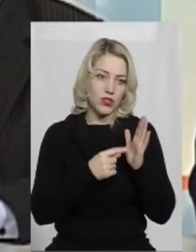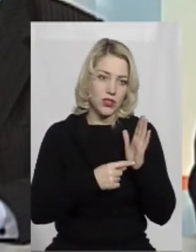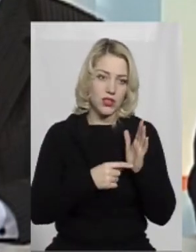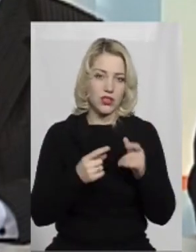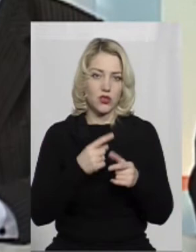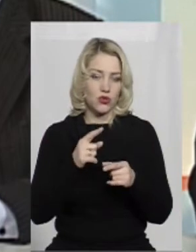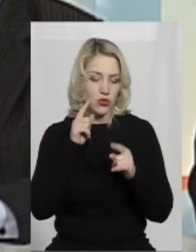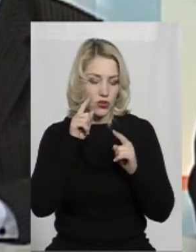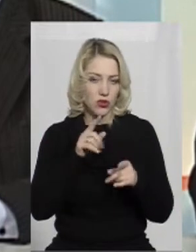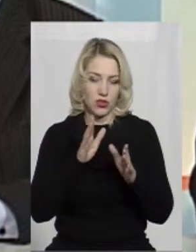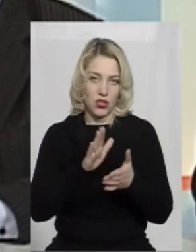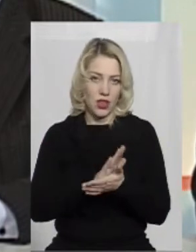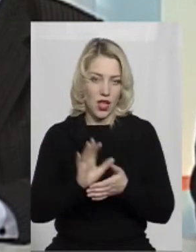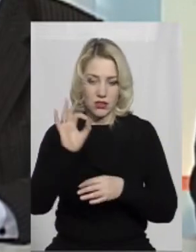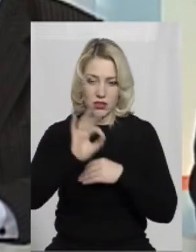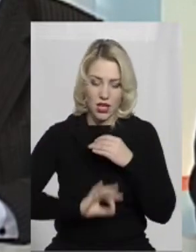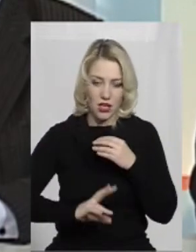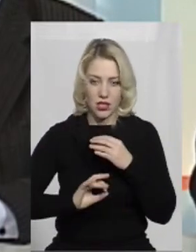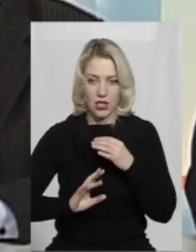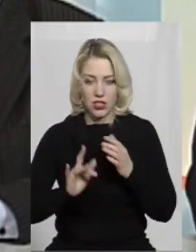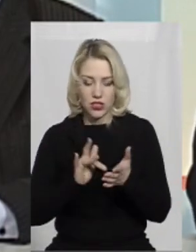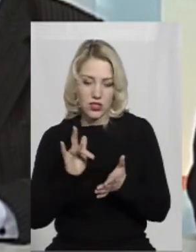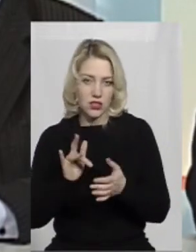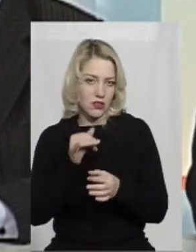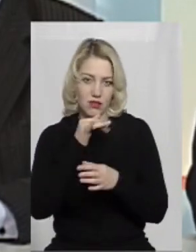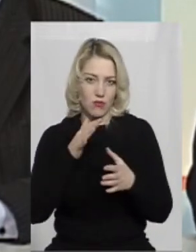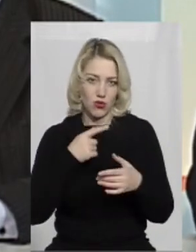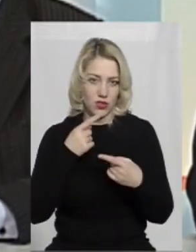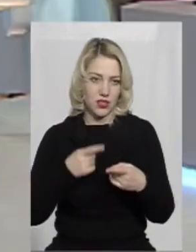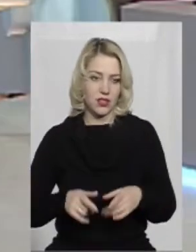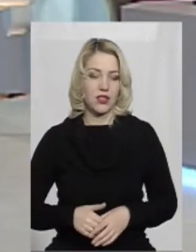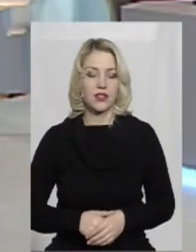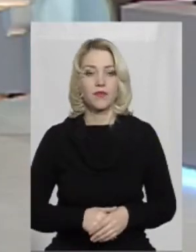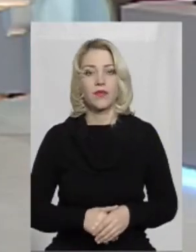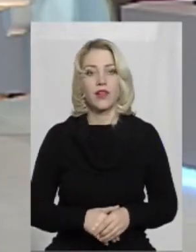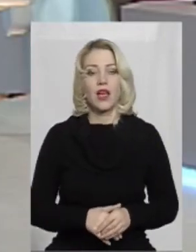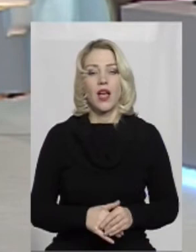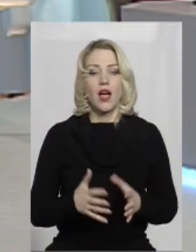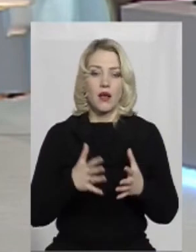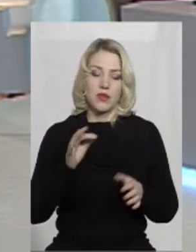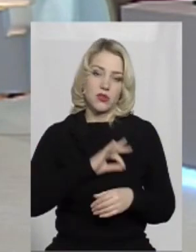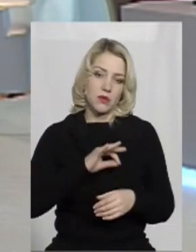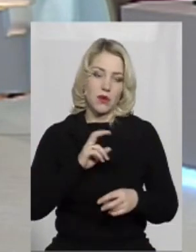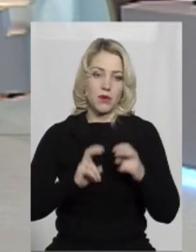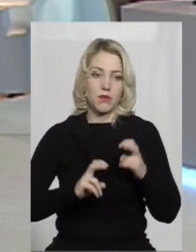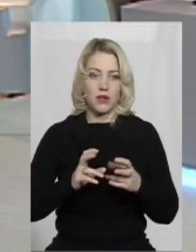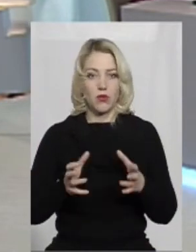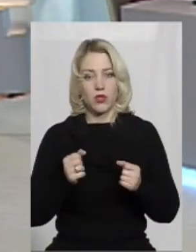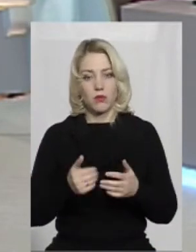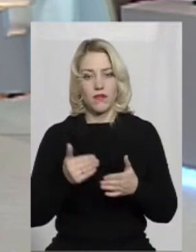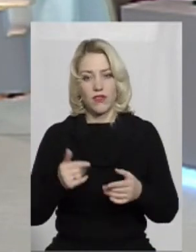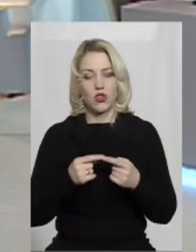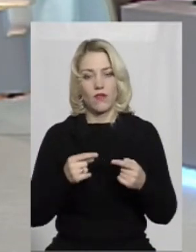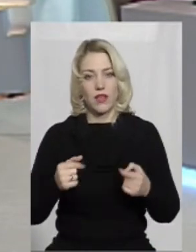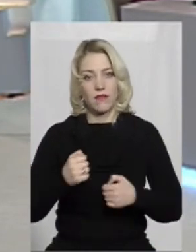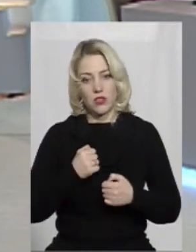часто орієнтуємося на західних чи на центральних. Я цього не можу сказати. А скажіть, більше прибутку підприємство отримає все ж від